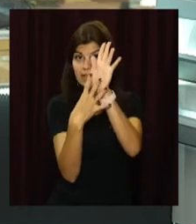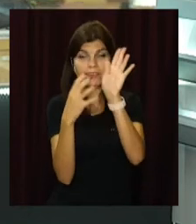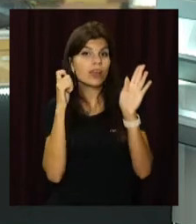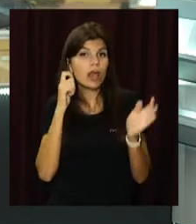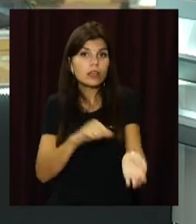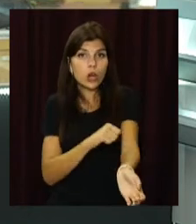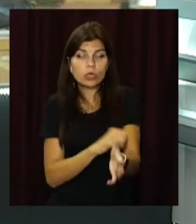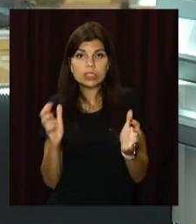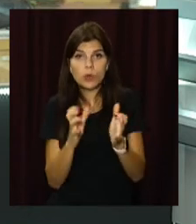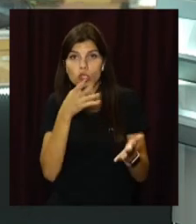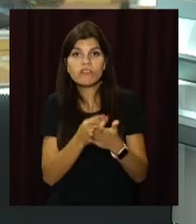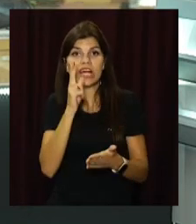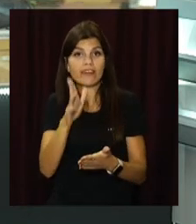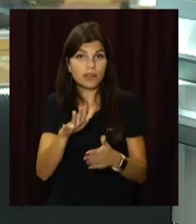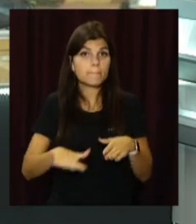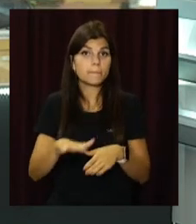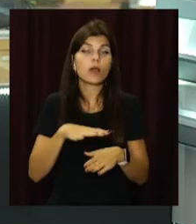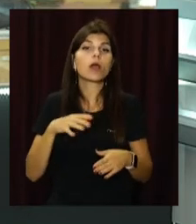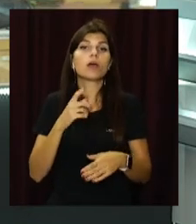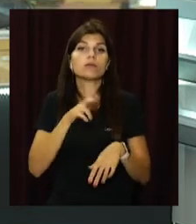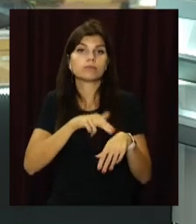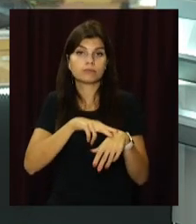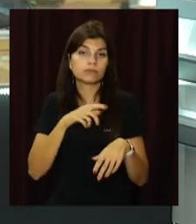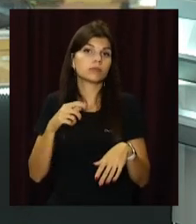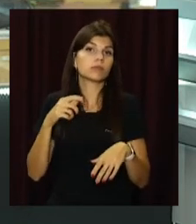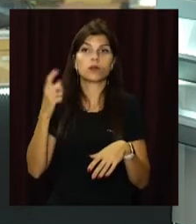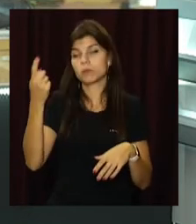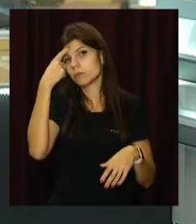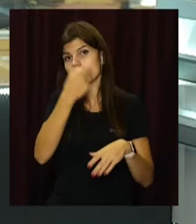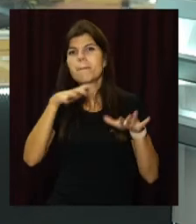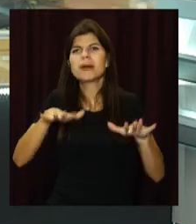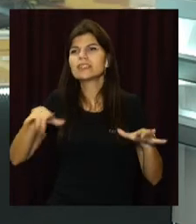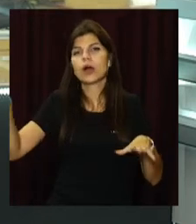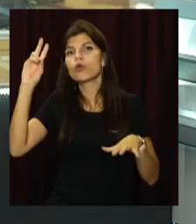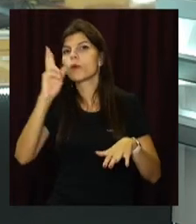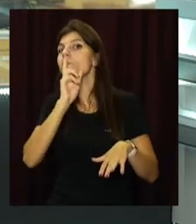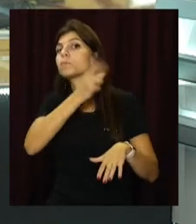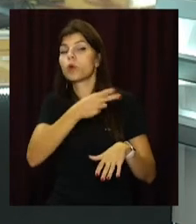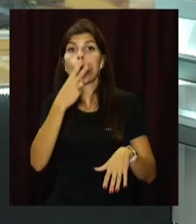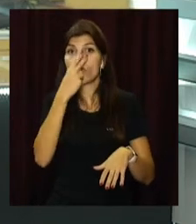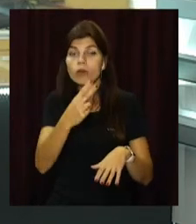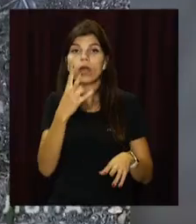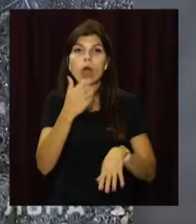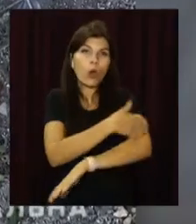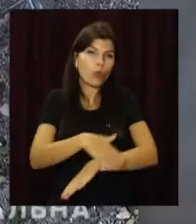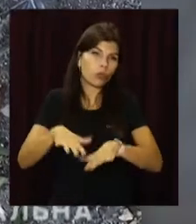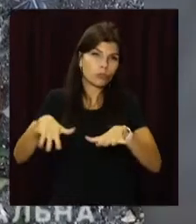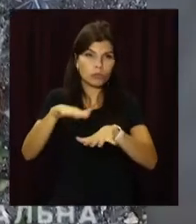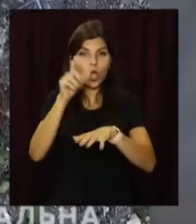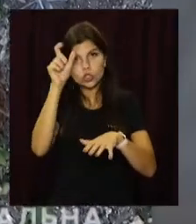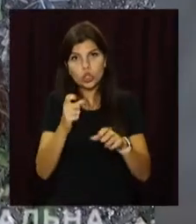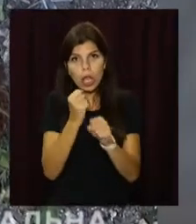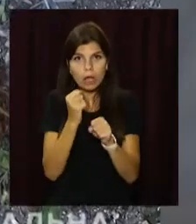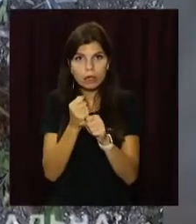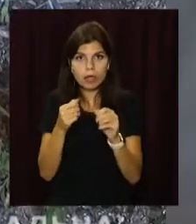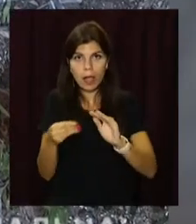наркотики зберігав у своїй квартирі. Правоохоронцям про зловмисника повідомили місцеві, які побачили, як на одній з вулиць міста чоловік